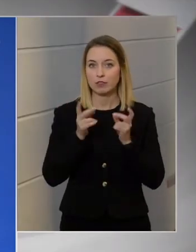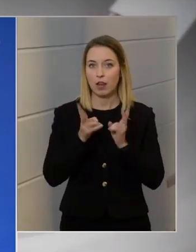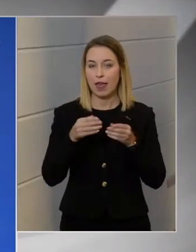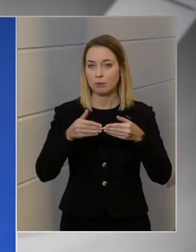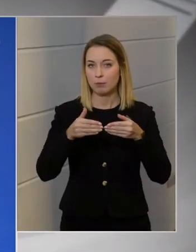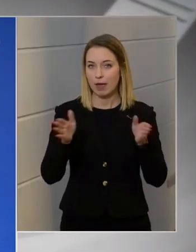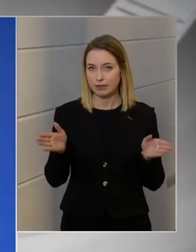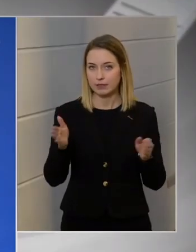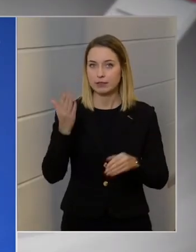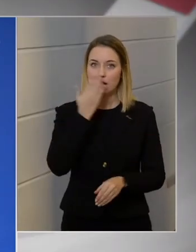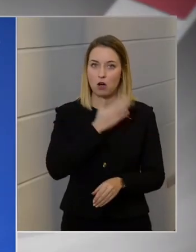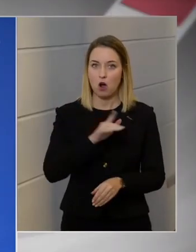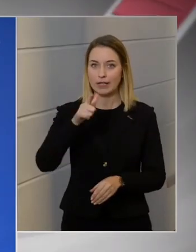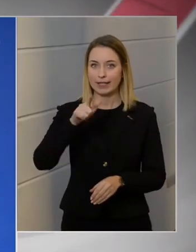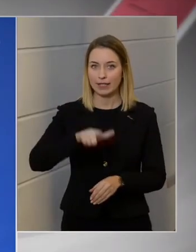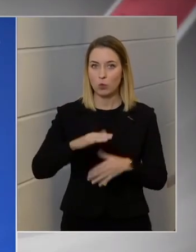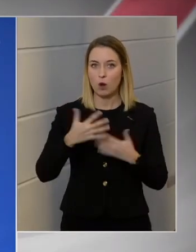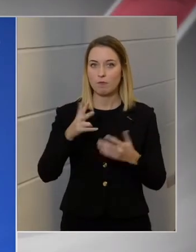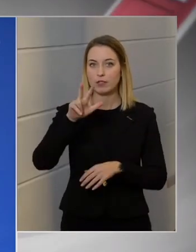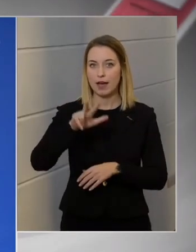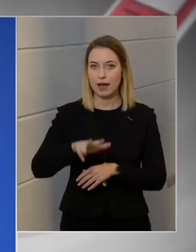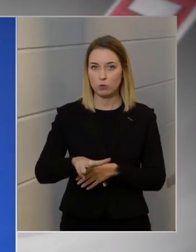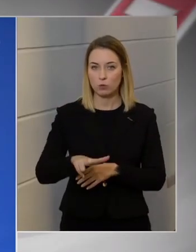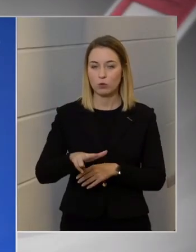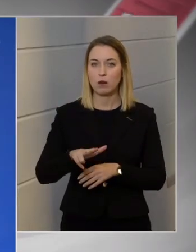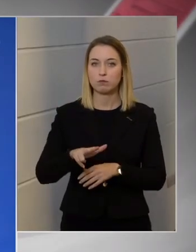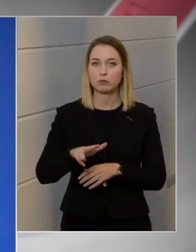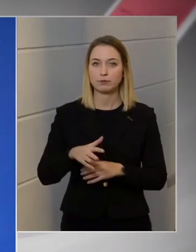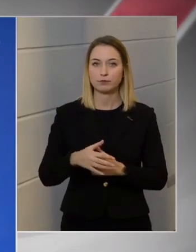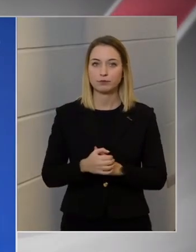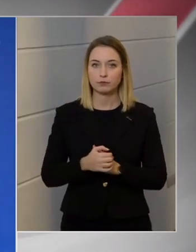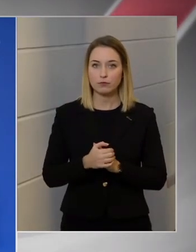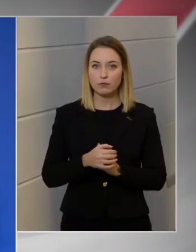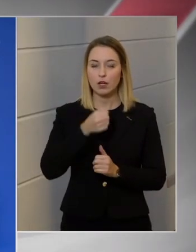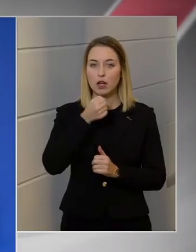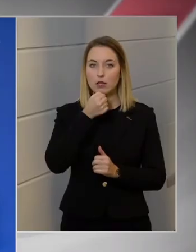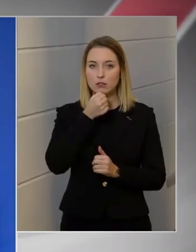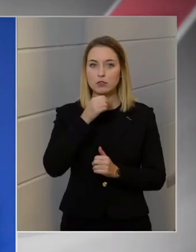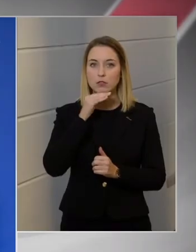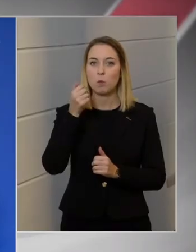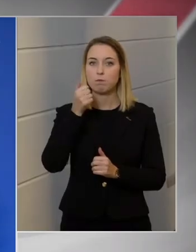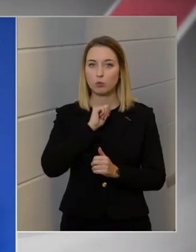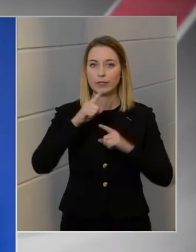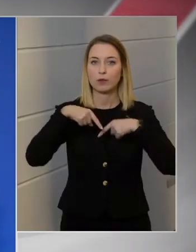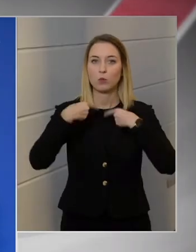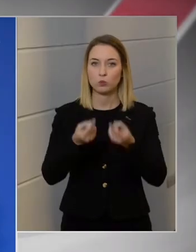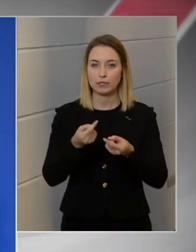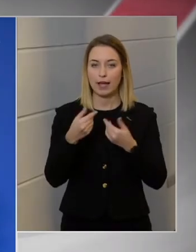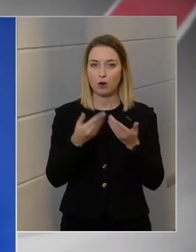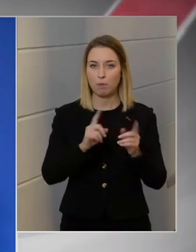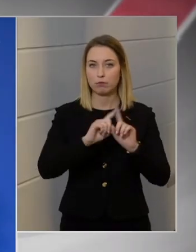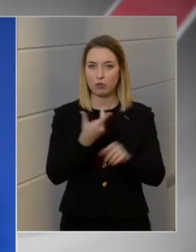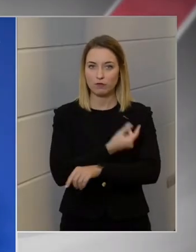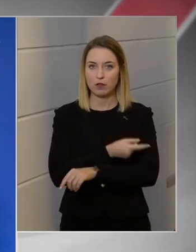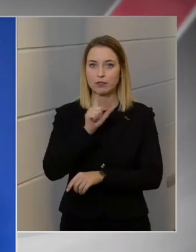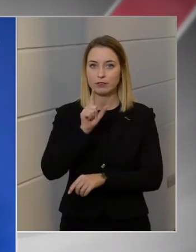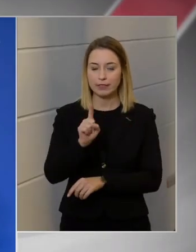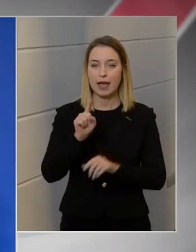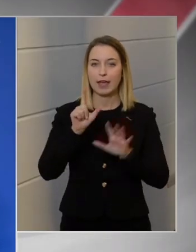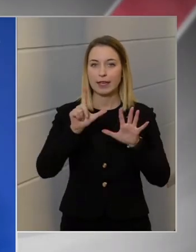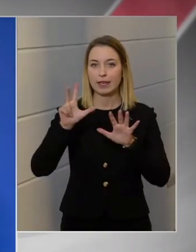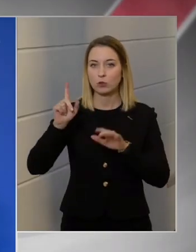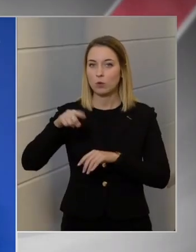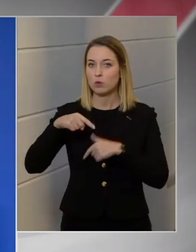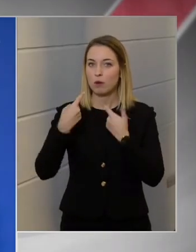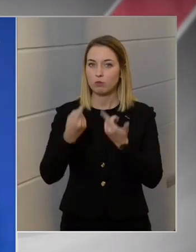meg lehet nyitni akkor, hogyha két hónappal vagy három hónappal a Sputnik után kap valaki másik vektor vakcinát, de hét-nyolc hónappal